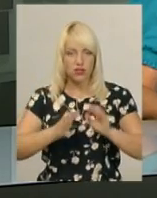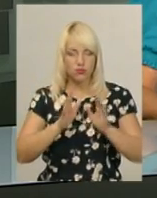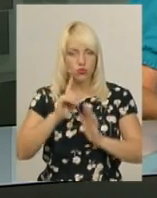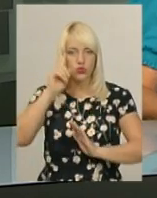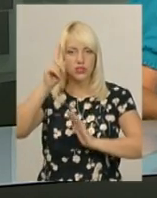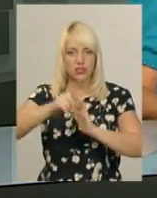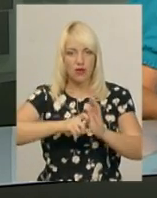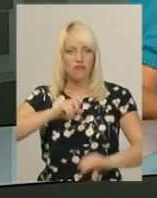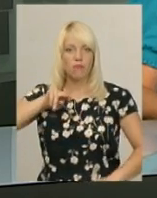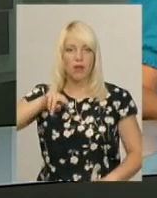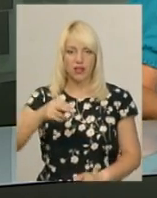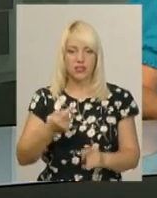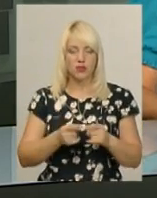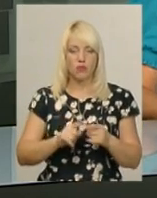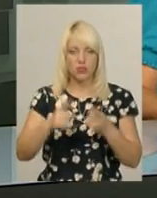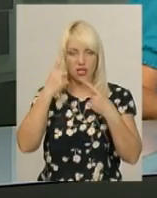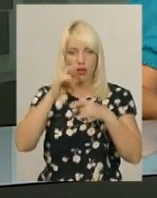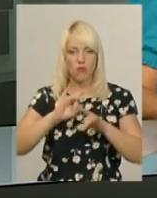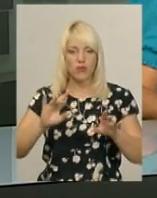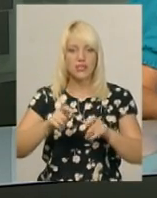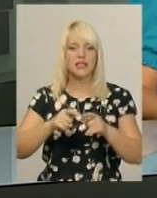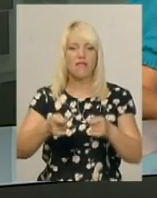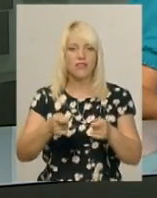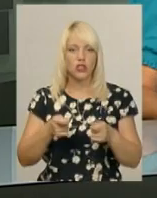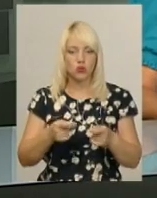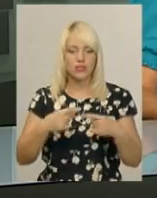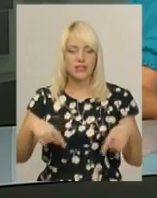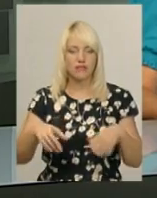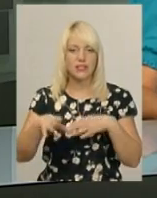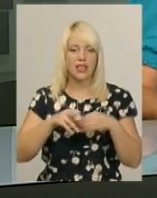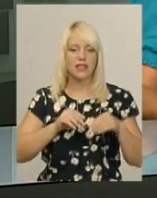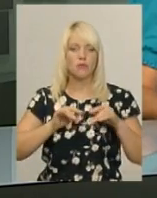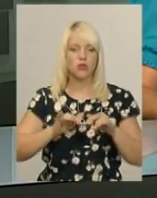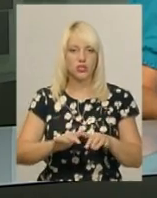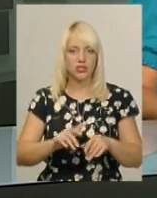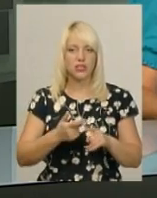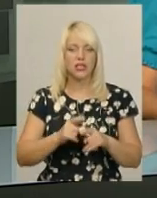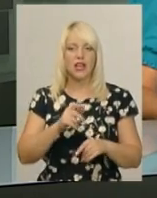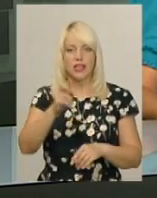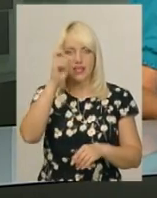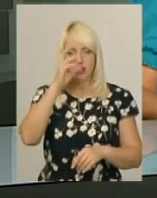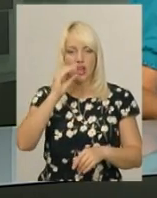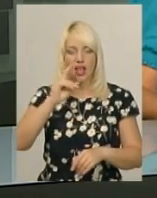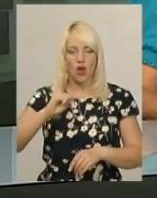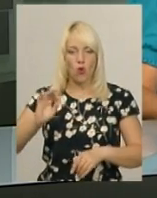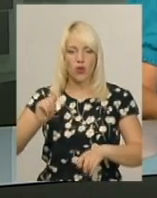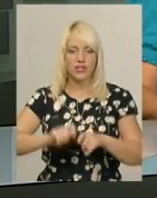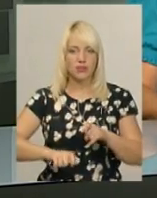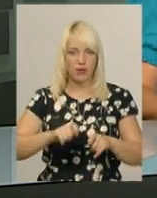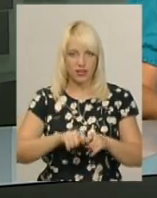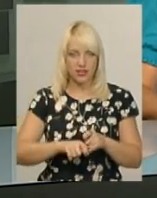відомі у п'ятницю. Про це нам повідомила завідувач сектору взаємодії з громадськістю та ЗМІ Держекоінспекції Наталя Сологуб.